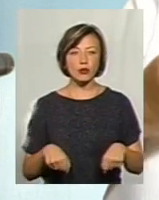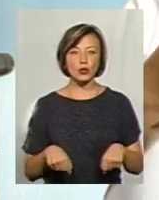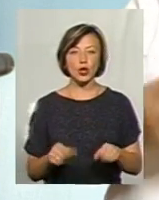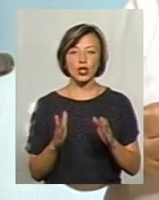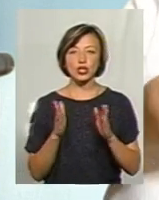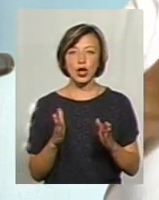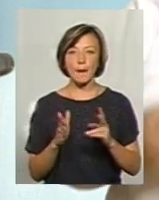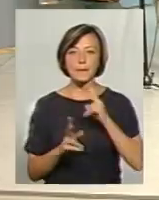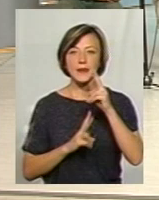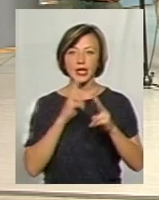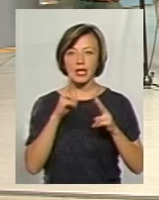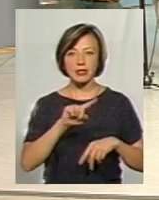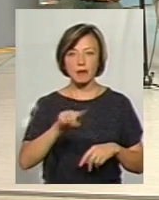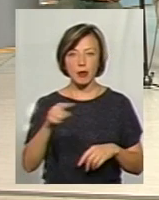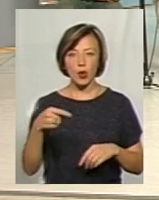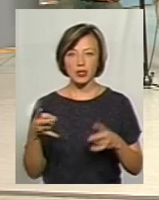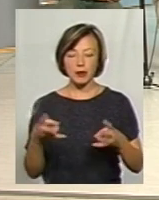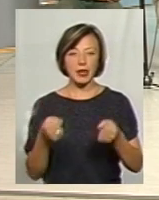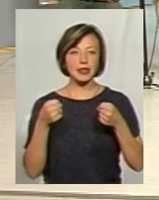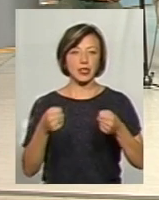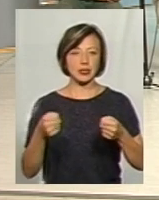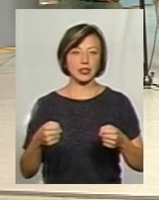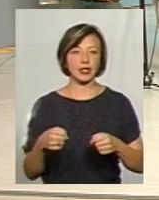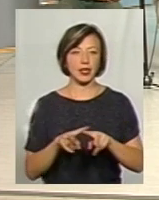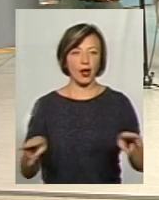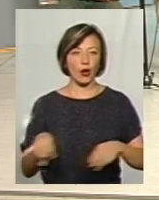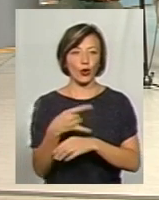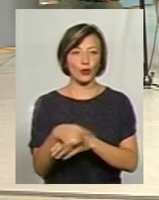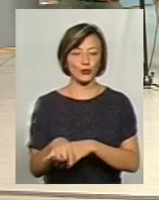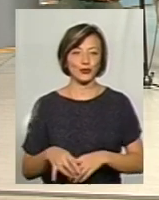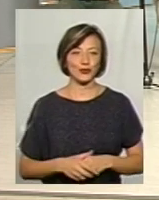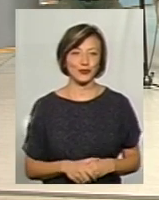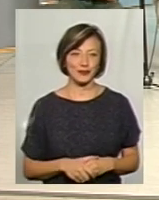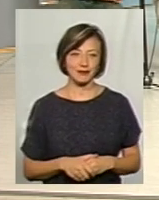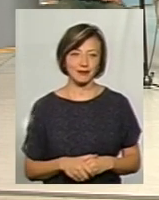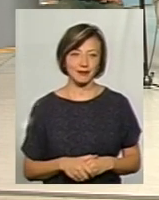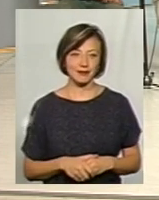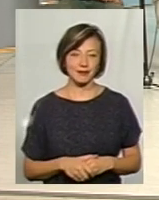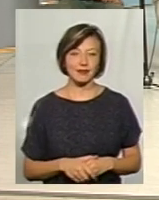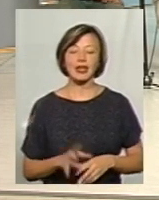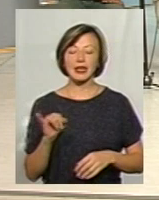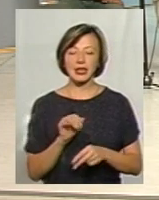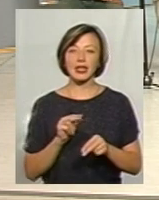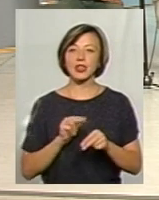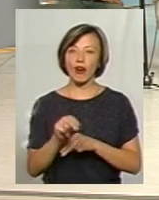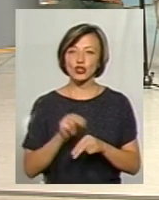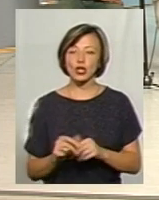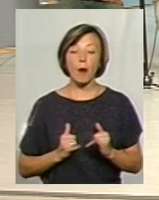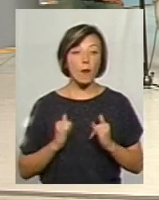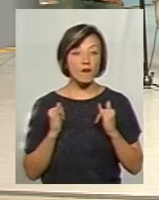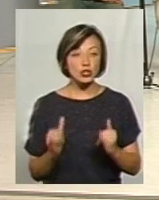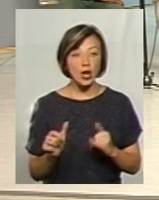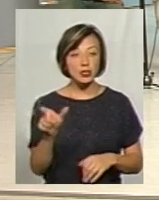лише претензії і вимоги. Її треба трясти як грушу. І навчити, поважати